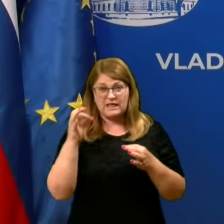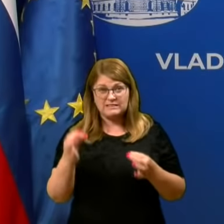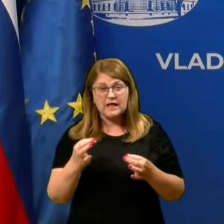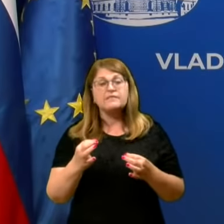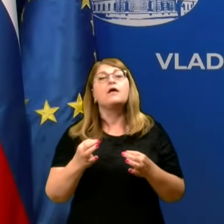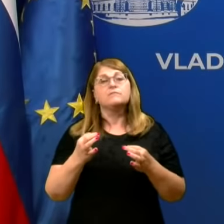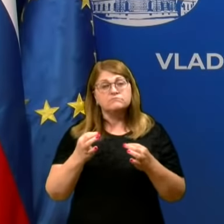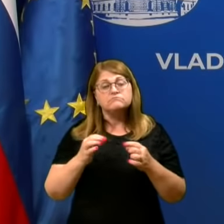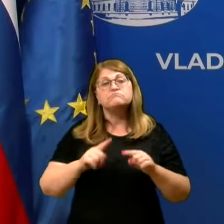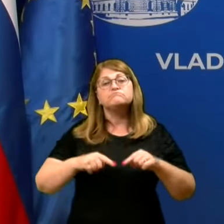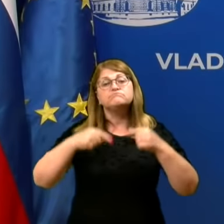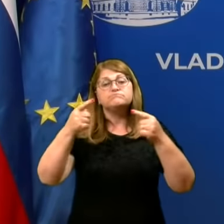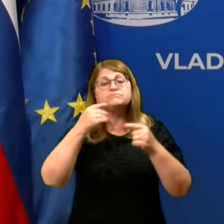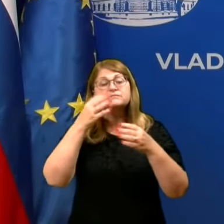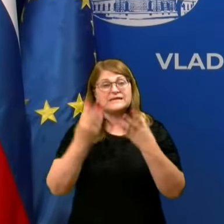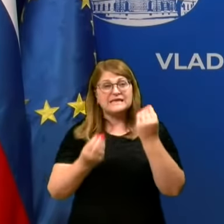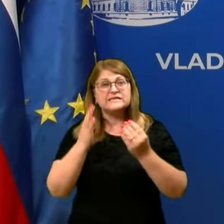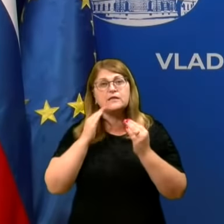enem dnevu.